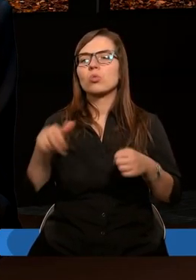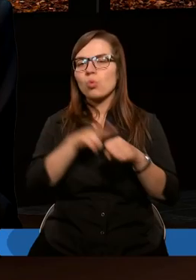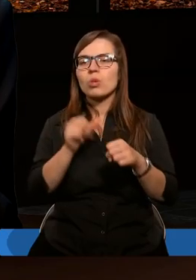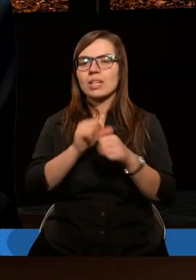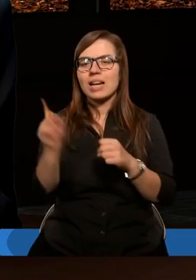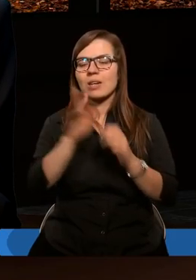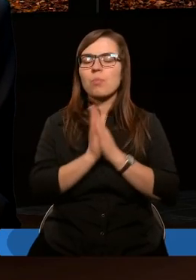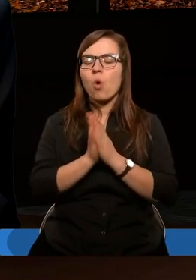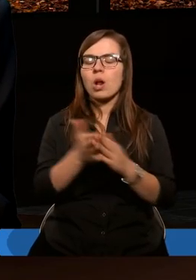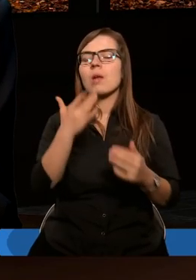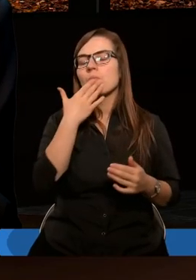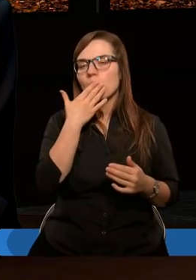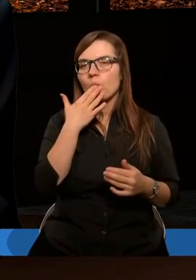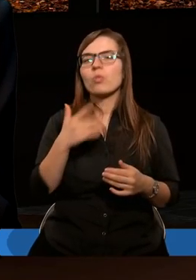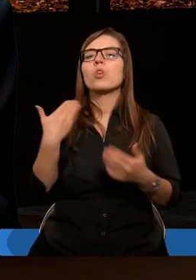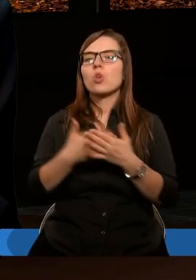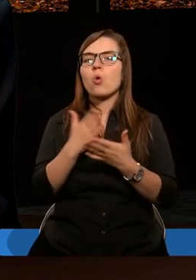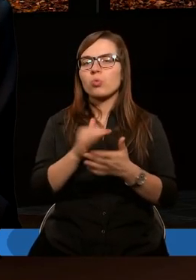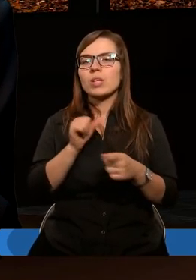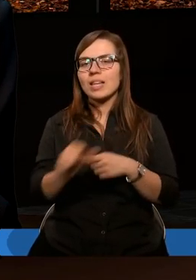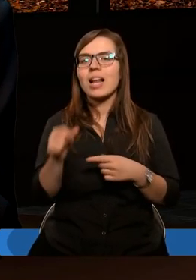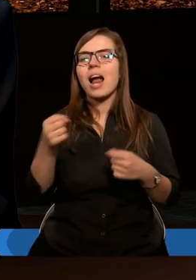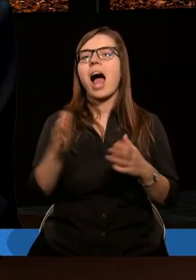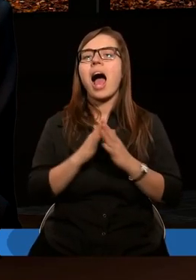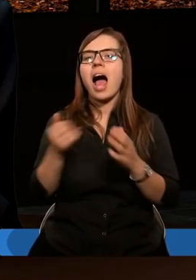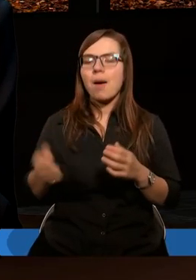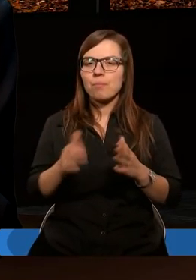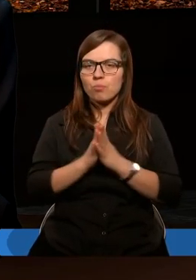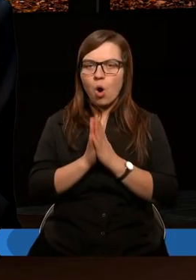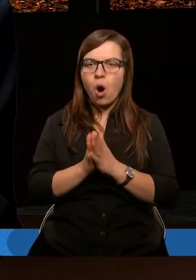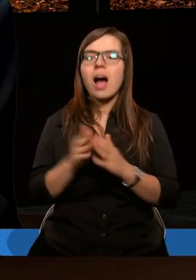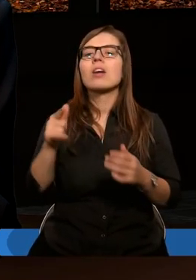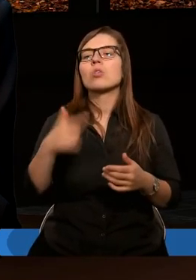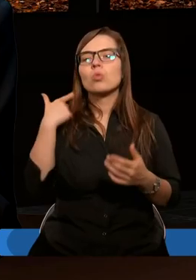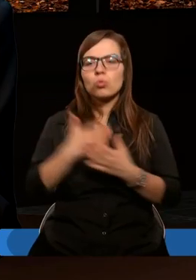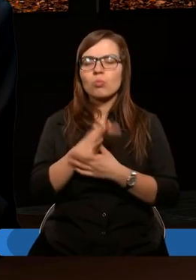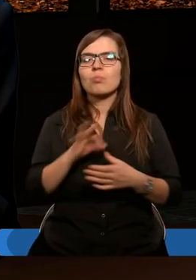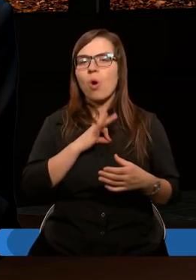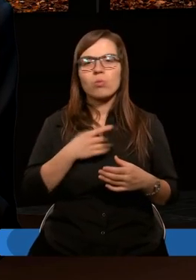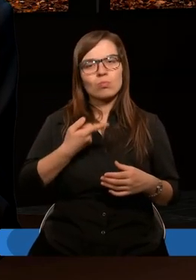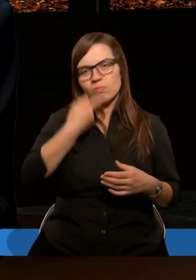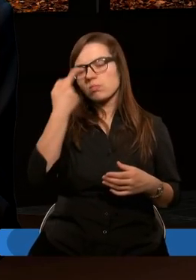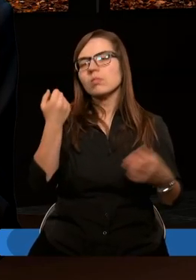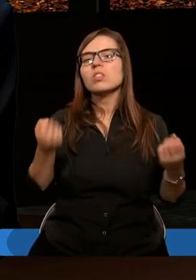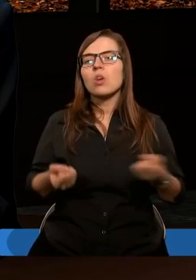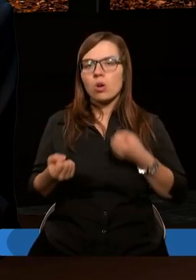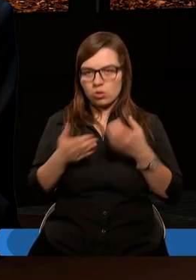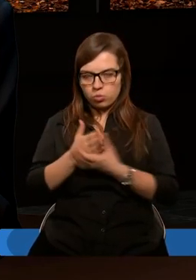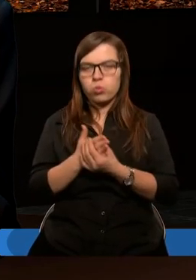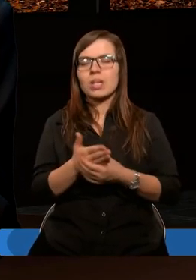jesteście z pogan, mówię, skoro już jestem apostołem pogan, służbę moją chlubnie wykonuję.